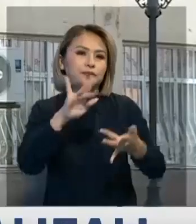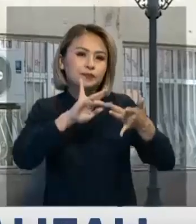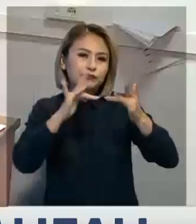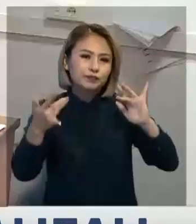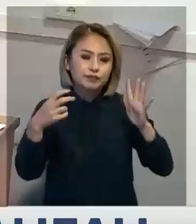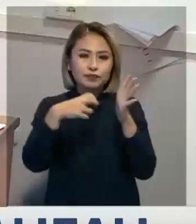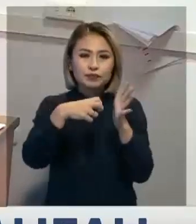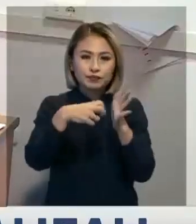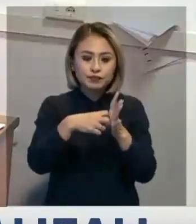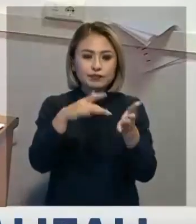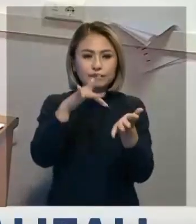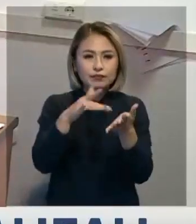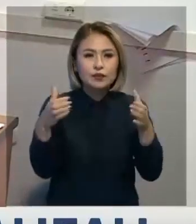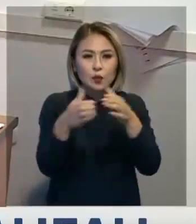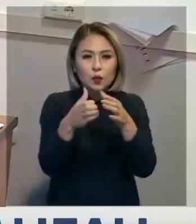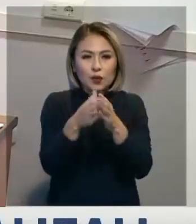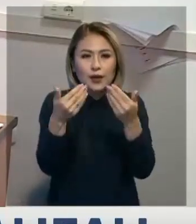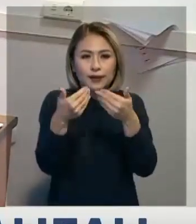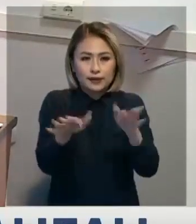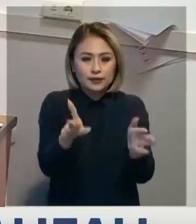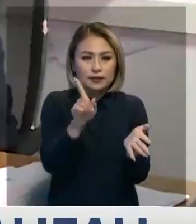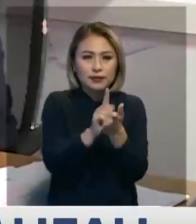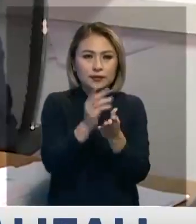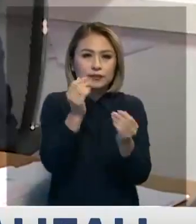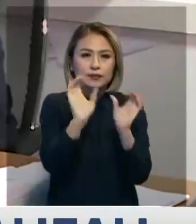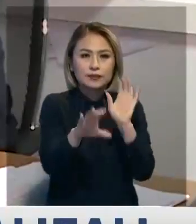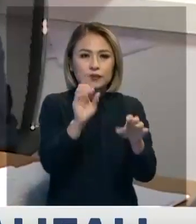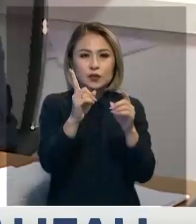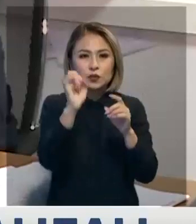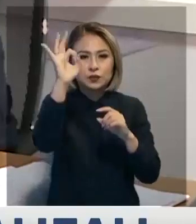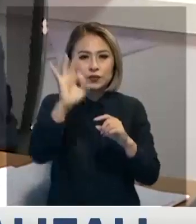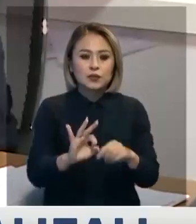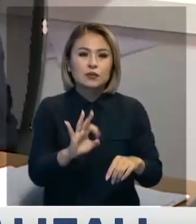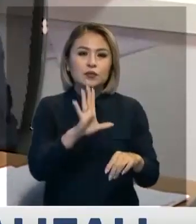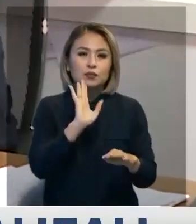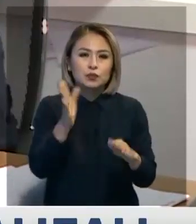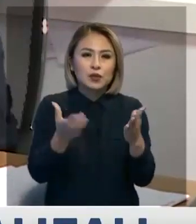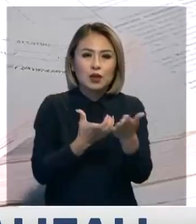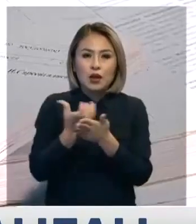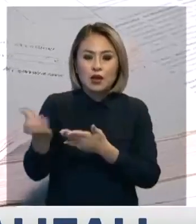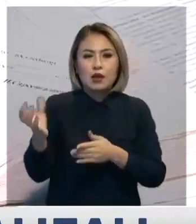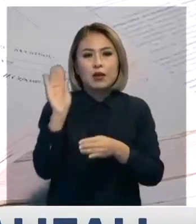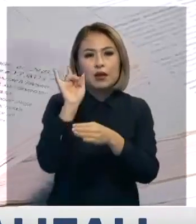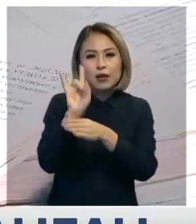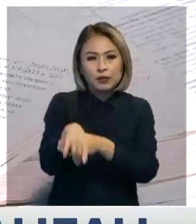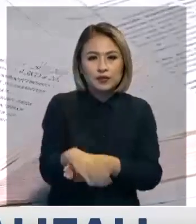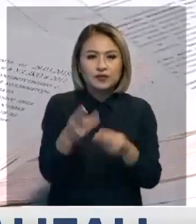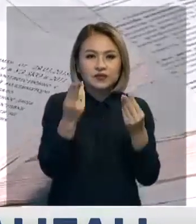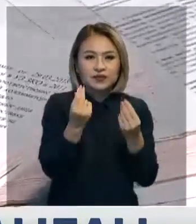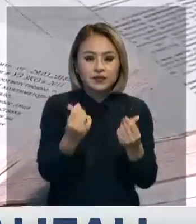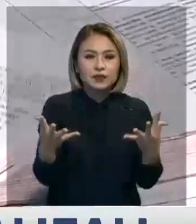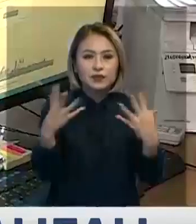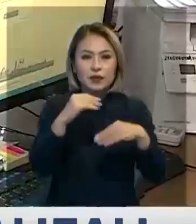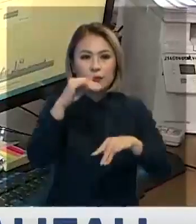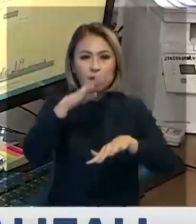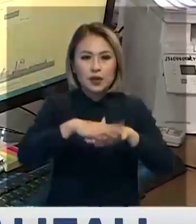желісінде ортақ чата ашып, салымшыларға салған ақшасын 100% өсімен қайтарп береміздеп өтеткен. Қаражатты олар қолмағол